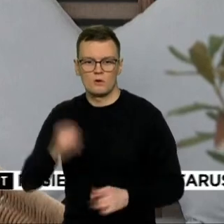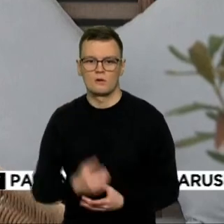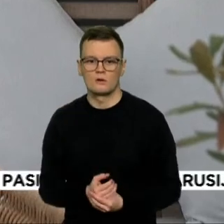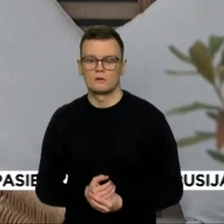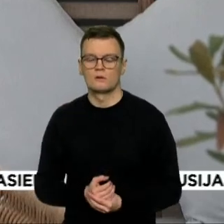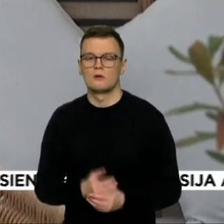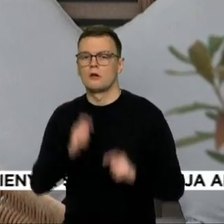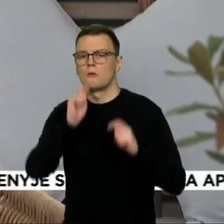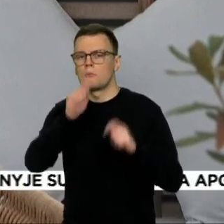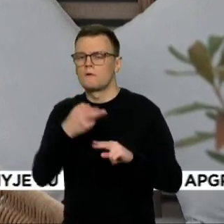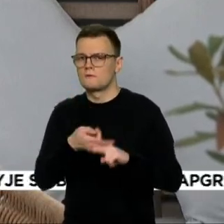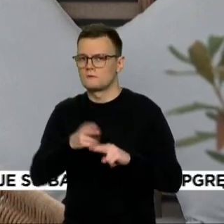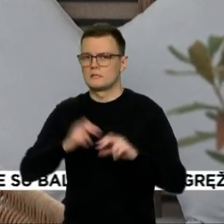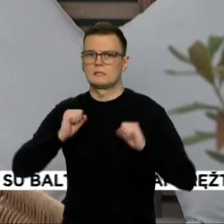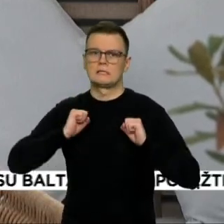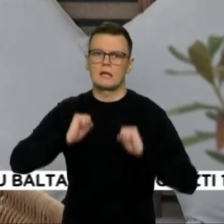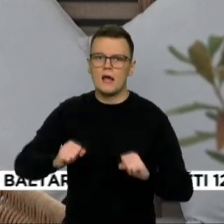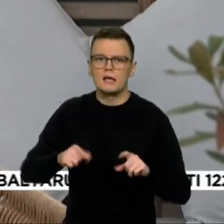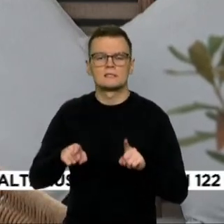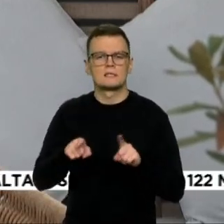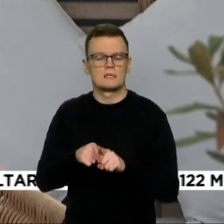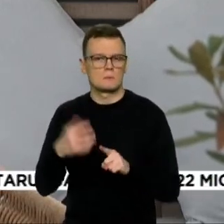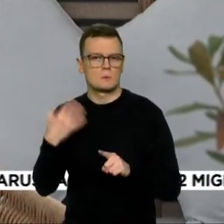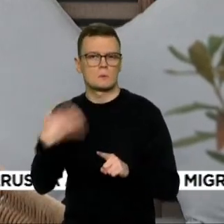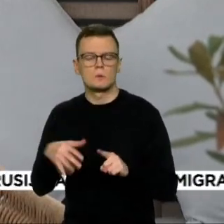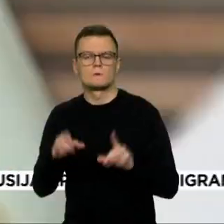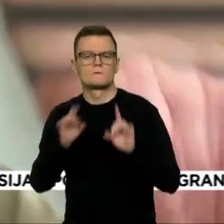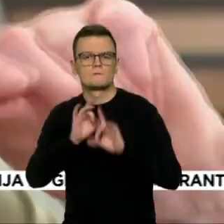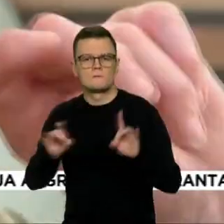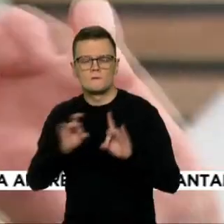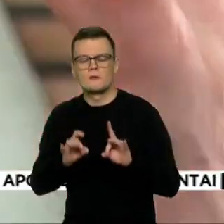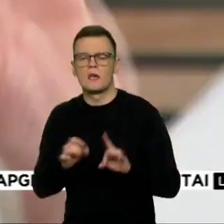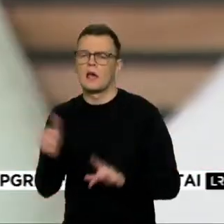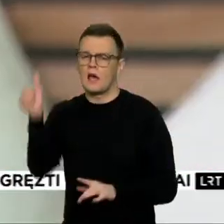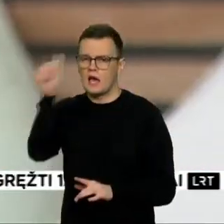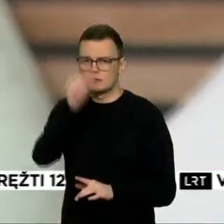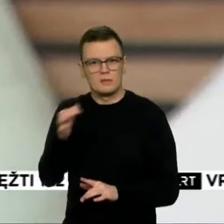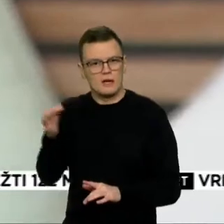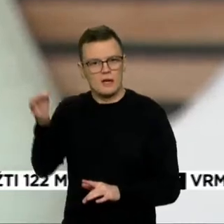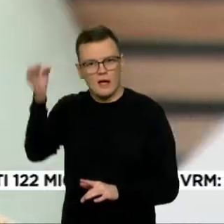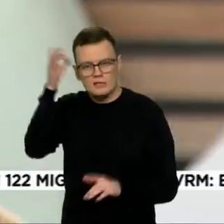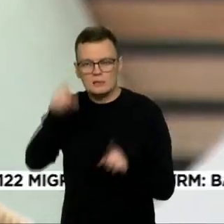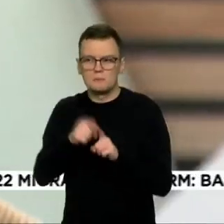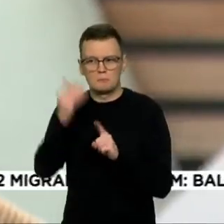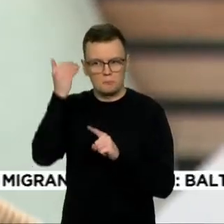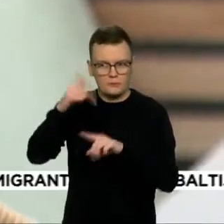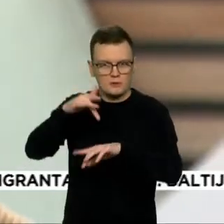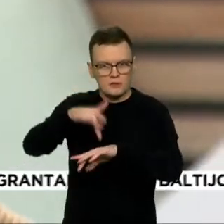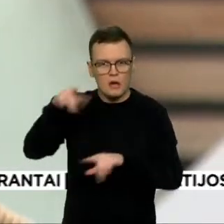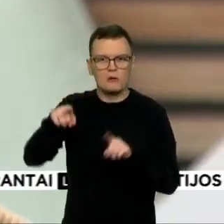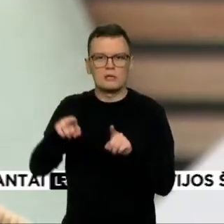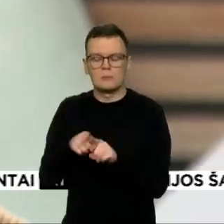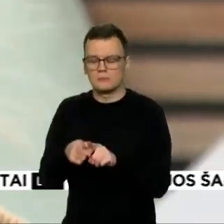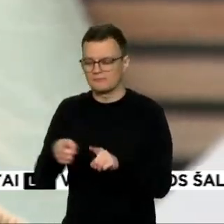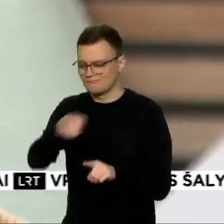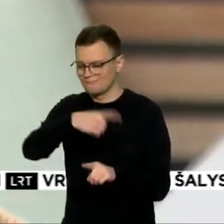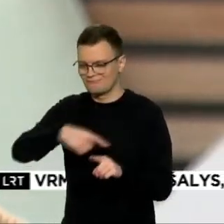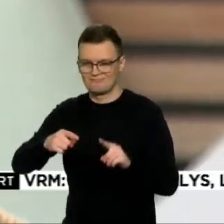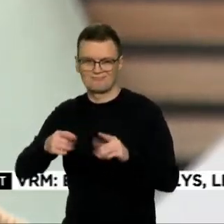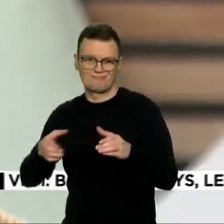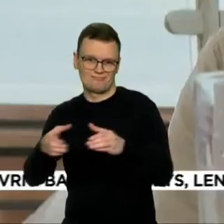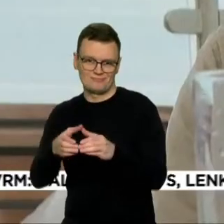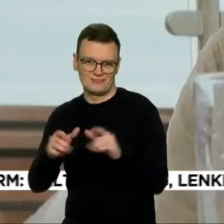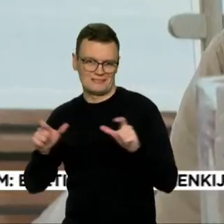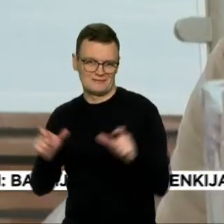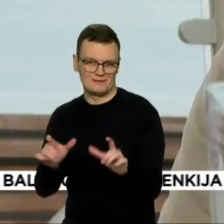drąsą ir aštrumą, kurioji atskleidžia asmeninius prisiminimus, susvetimėjimą ir kolektyvinius suvaržymus. 82 Arnault